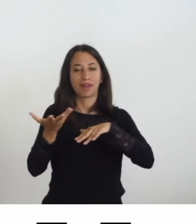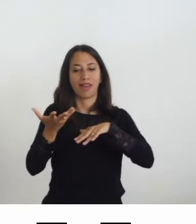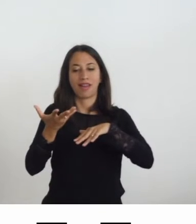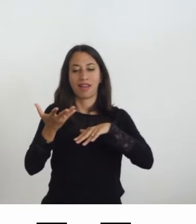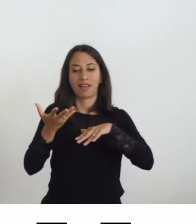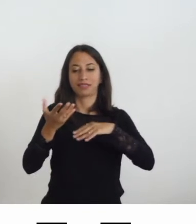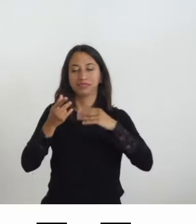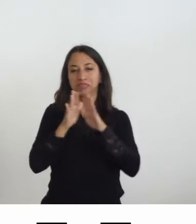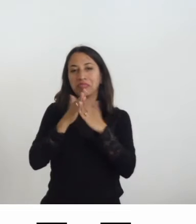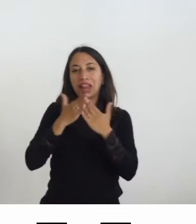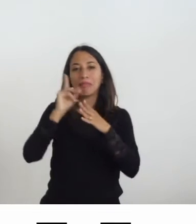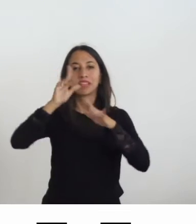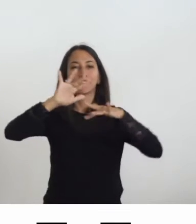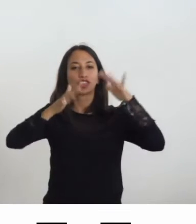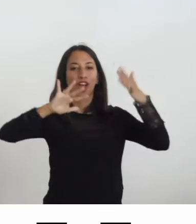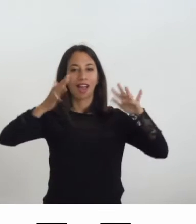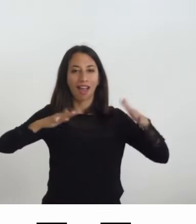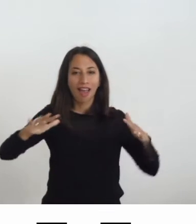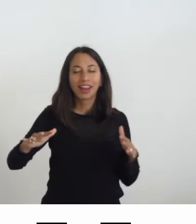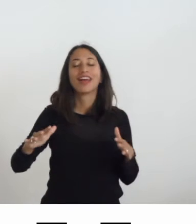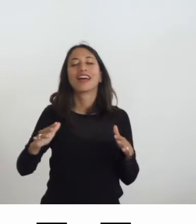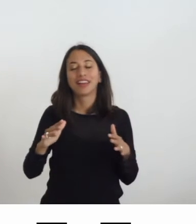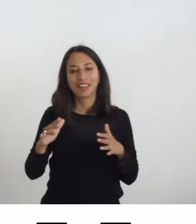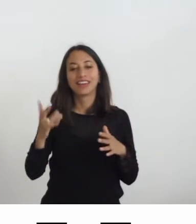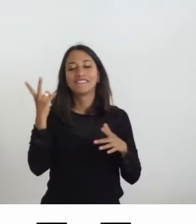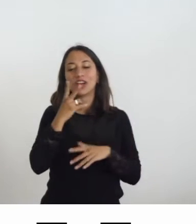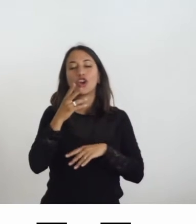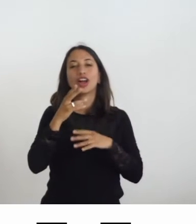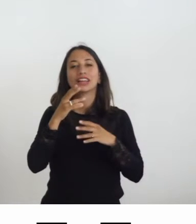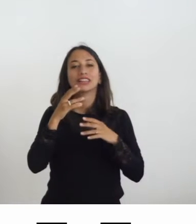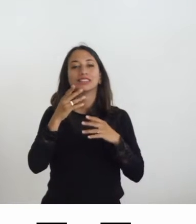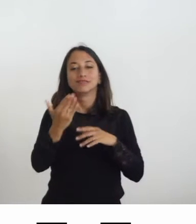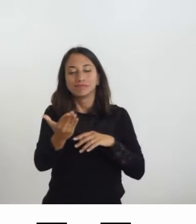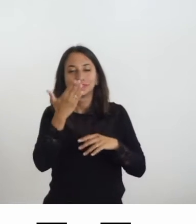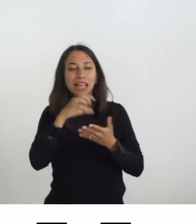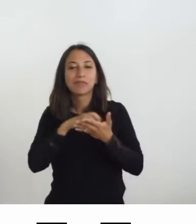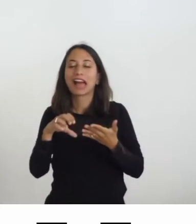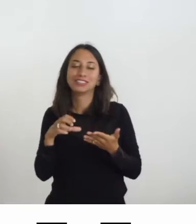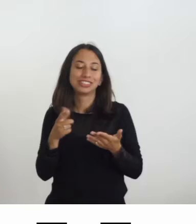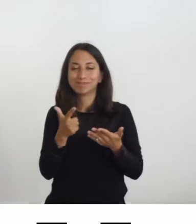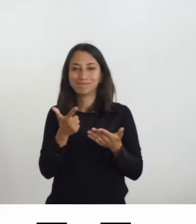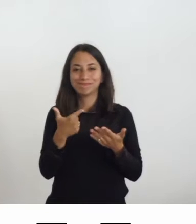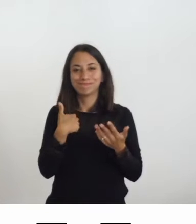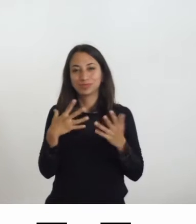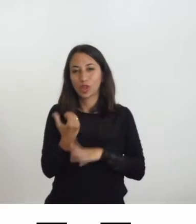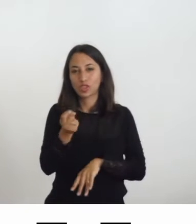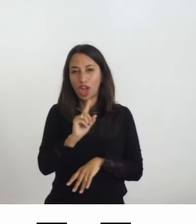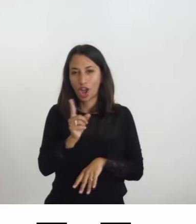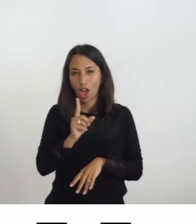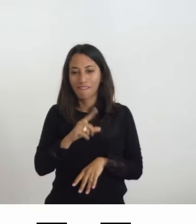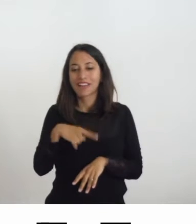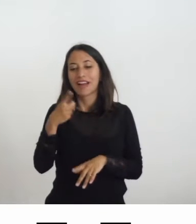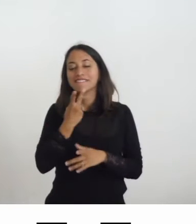dei volumi anche da toccare, non abbiamo immagini della, almeno io non sono riuscita a reperirle dell'edizione